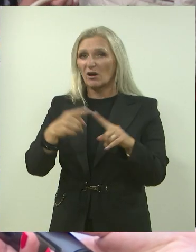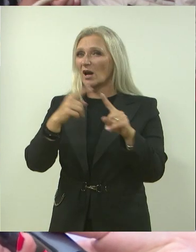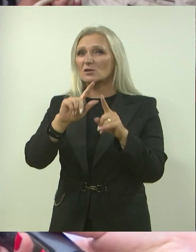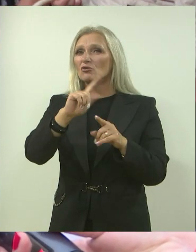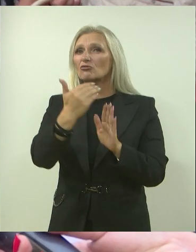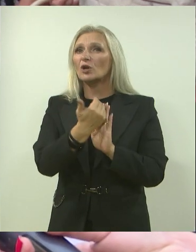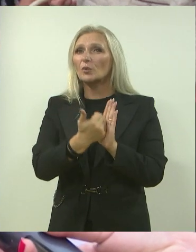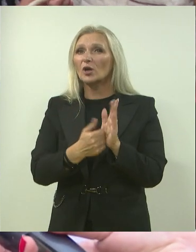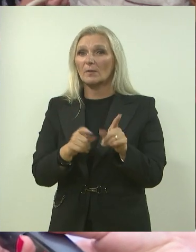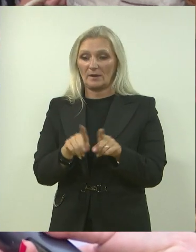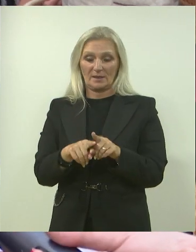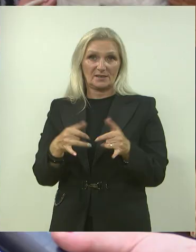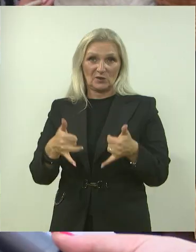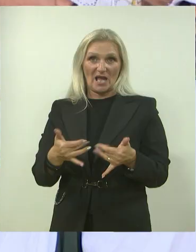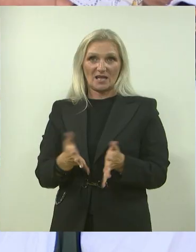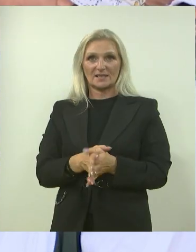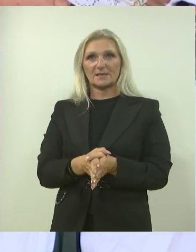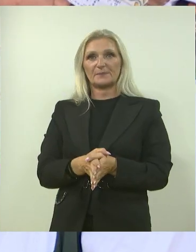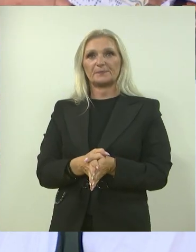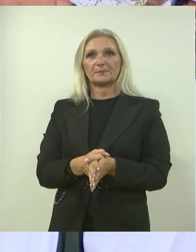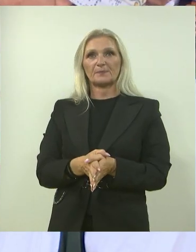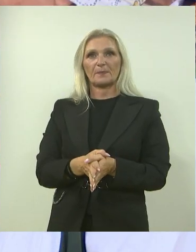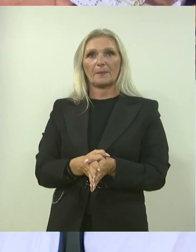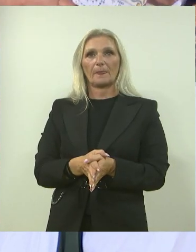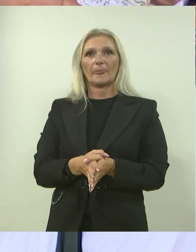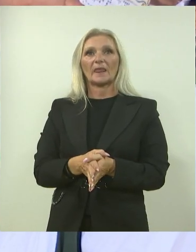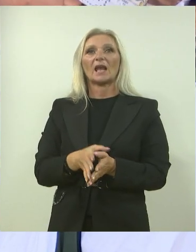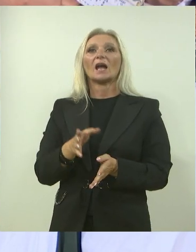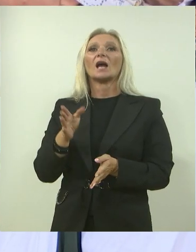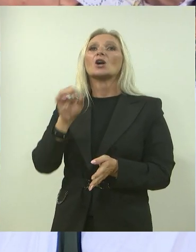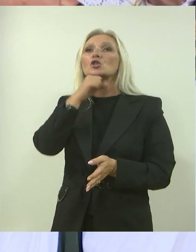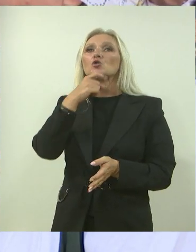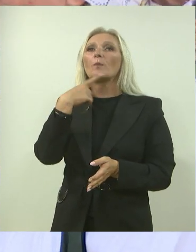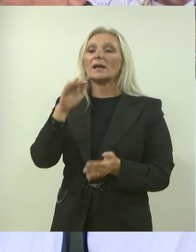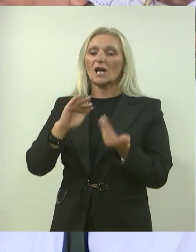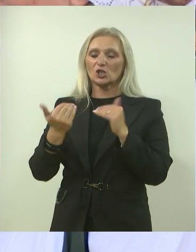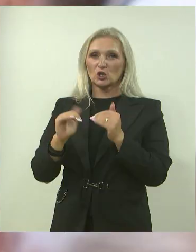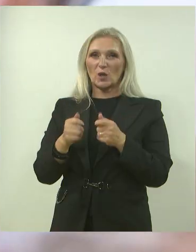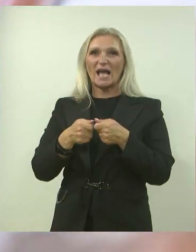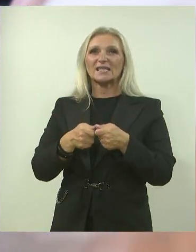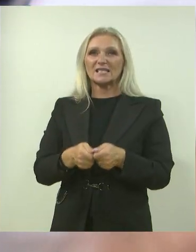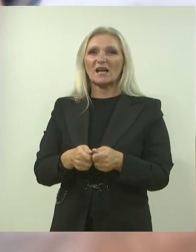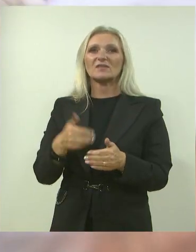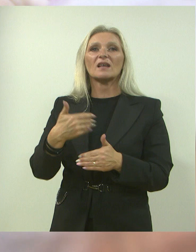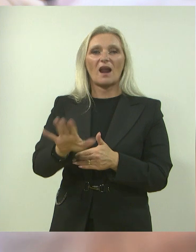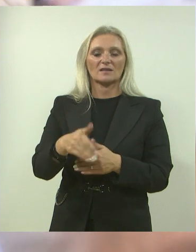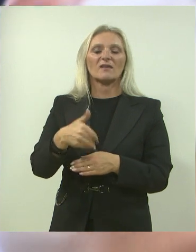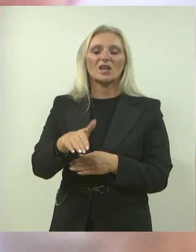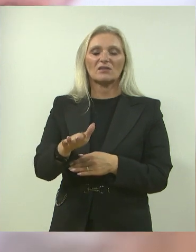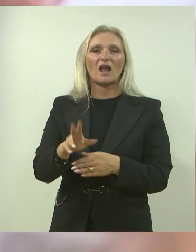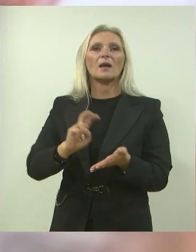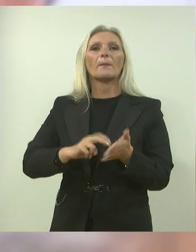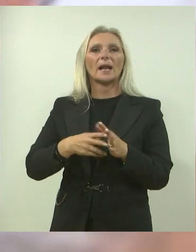su prigodni, evo, kao što je i ovaj danas. Prema riječima Župana Svičaka, suranje sa udrugama i Saveza nastavlja se i dalje